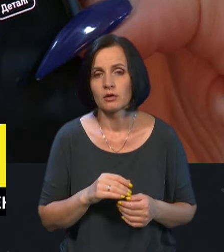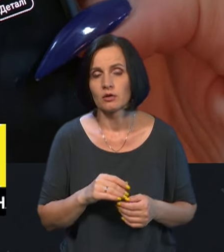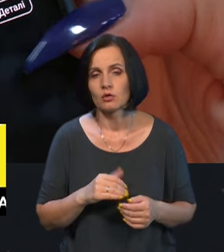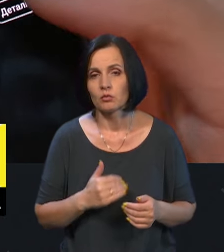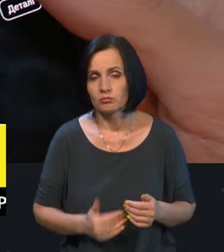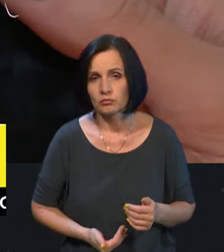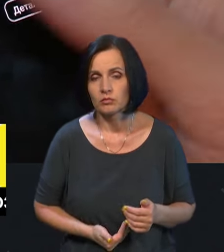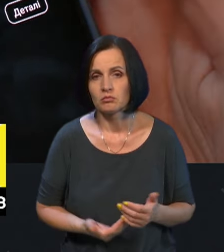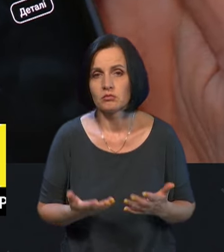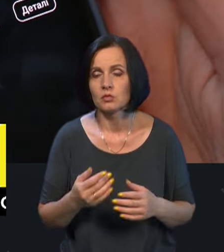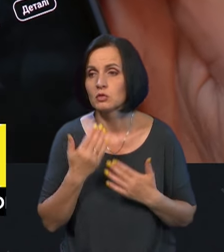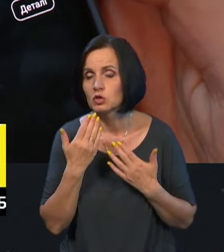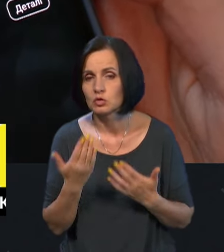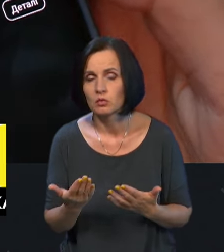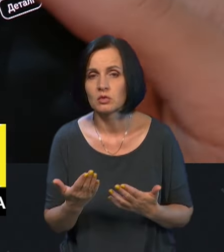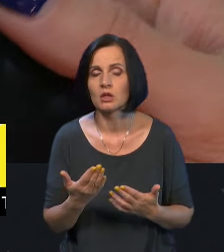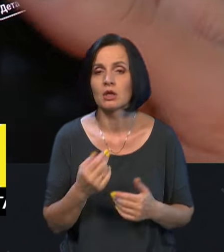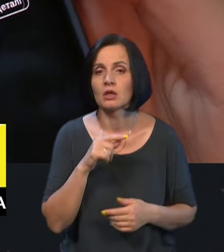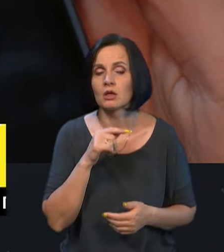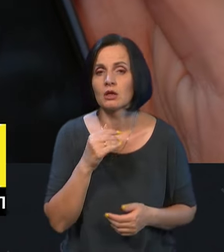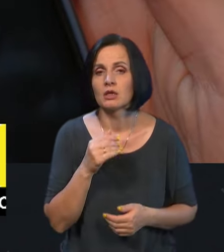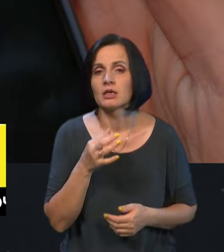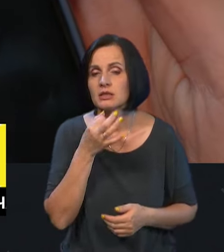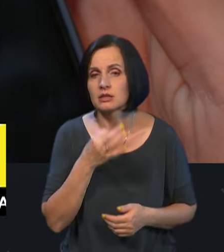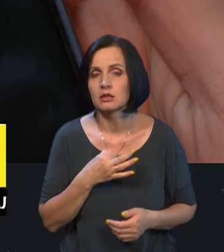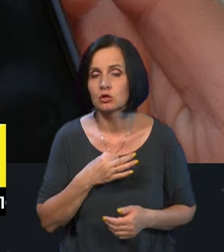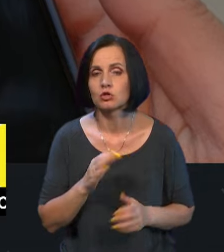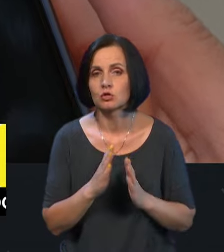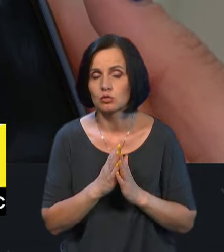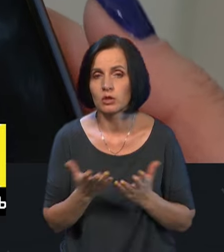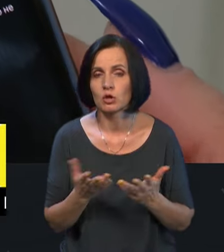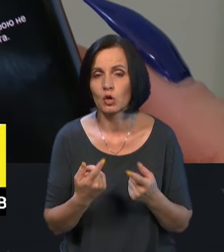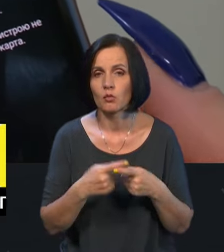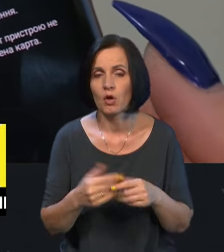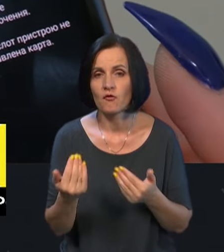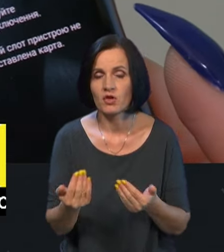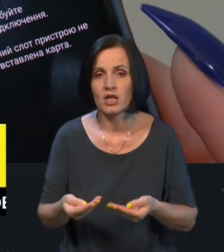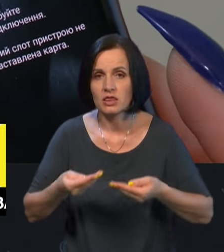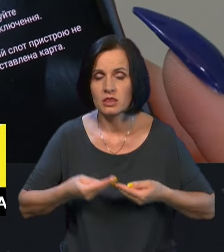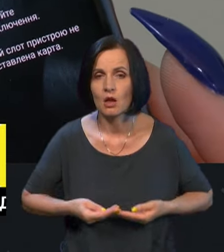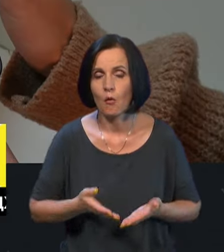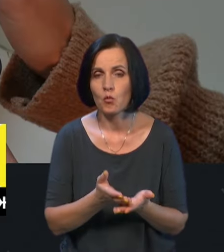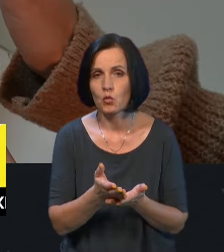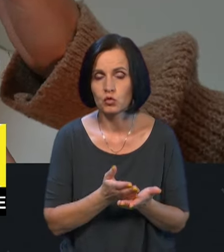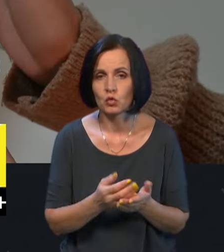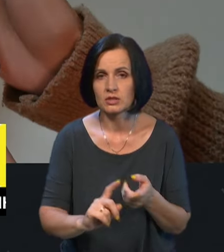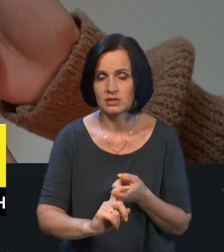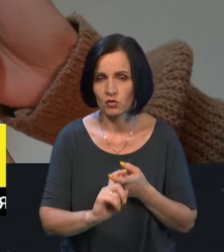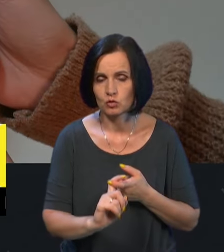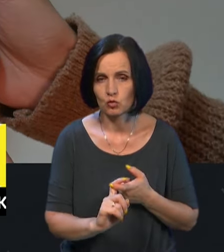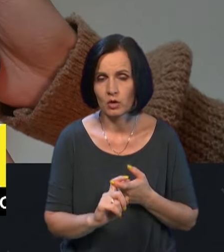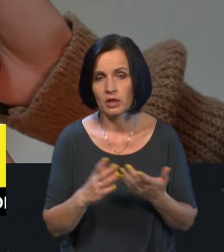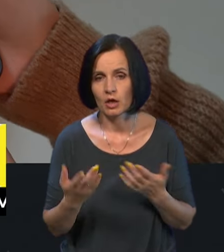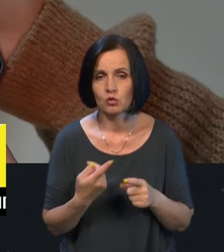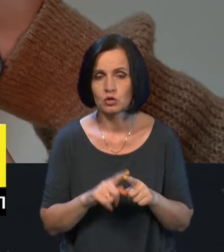технологією він вам надає послуги, зателефонуватись, питатись, скажіть, будь ласка, шановний провайдер, за якою технологією ви мені надаєте послуги зв'язку. Якщо